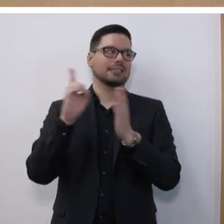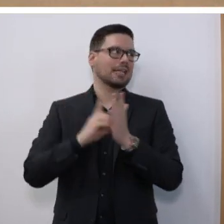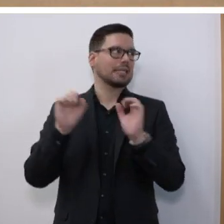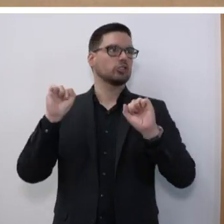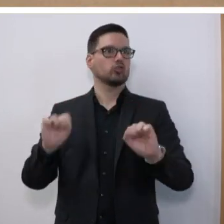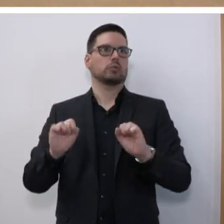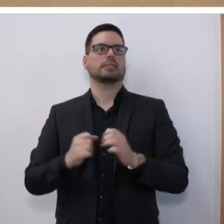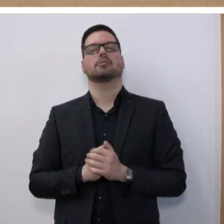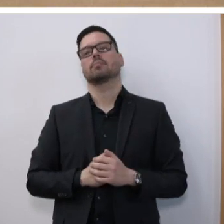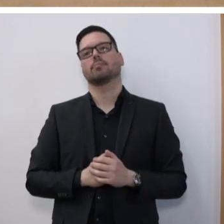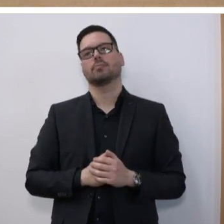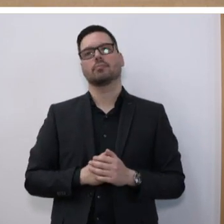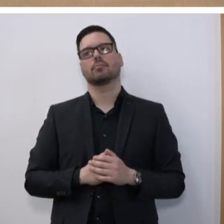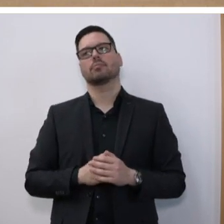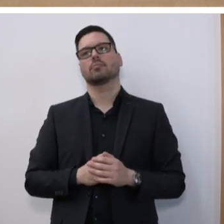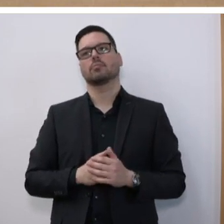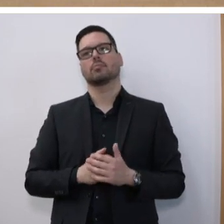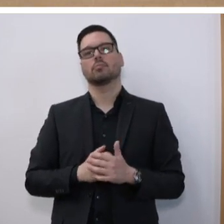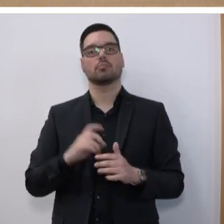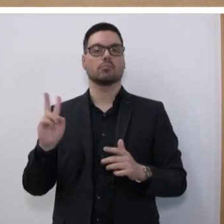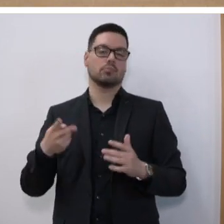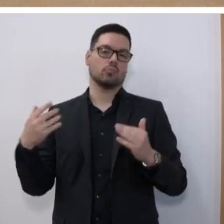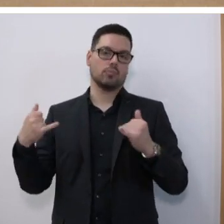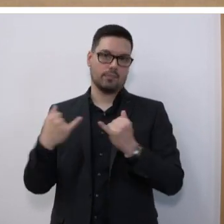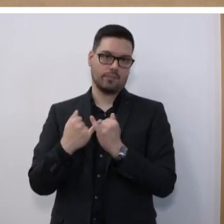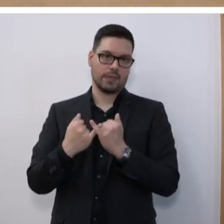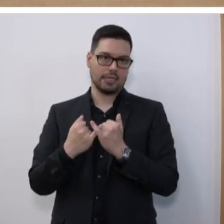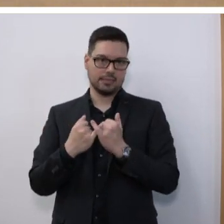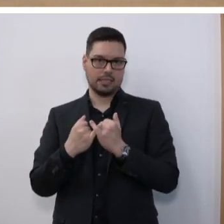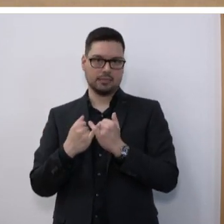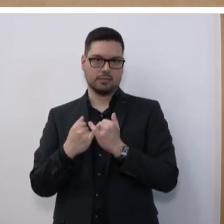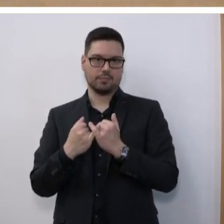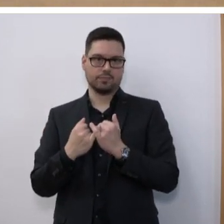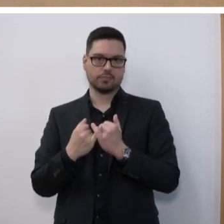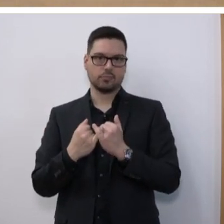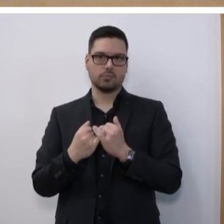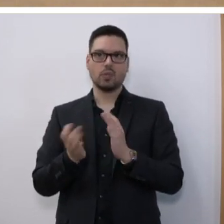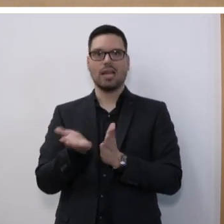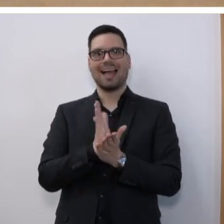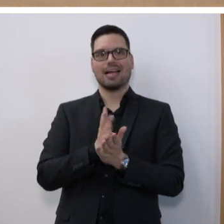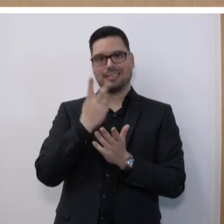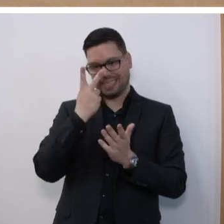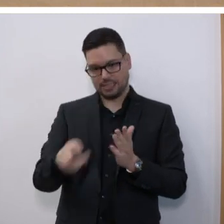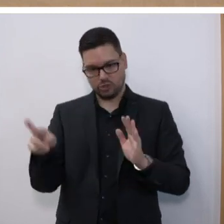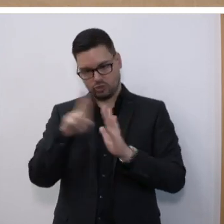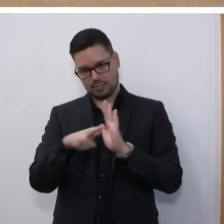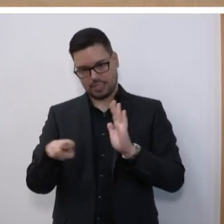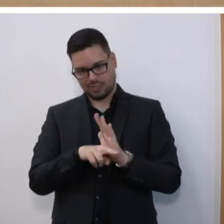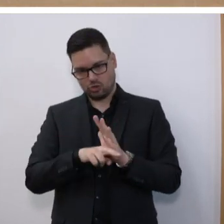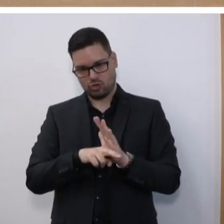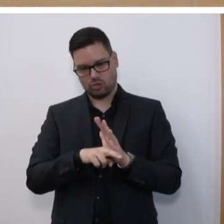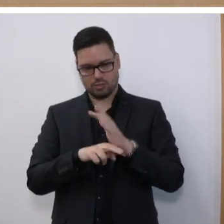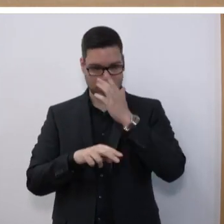mündig. Aber auch ihre Eltern werden ein Akteneinsichtsrecht erhalten,